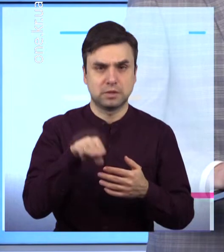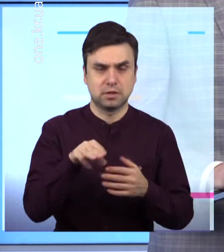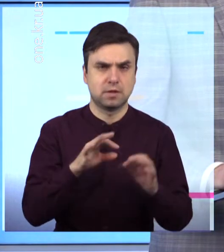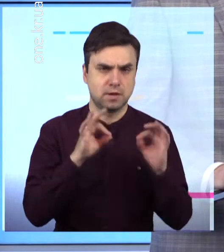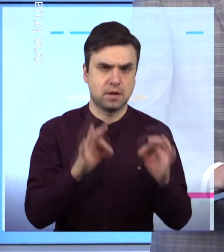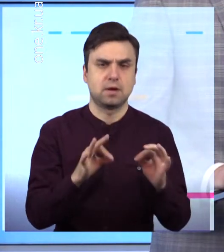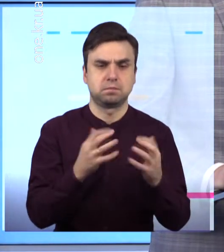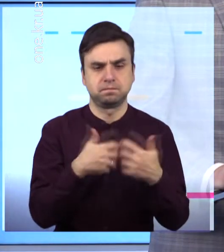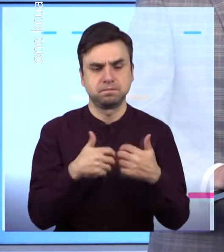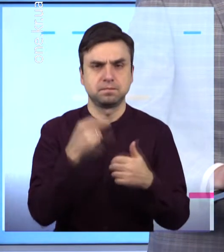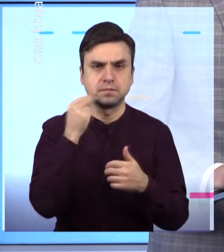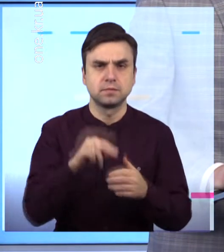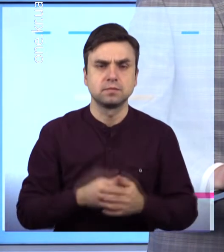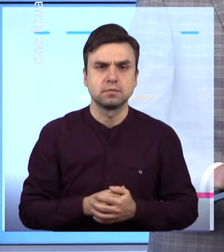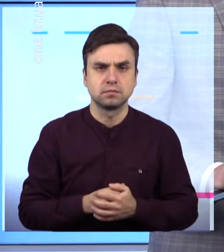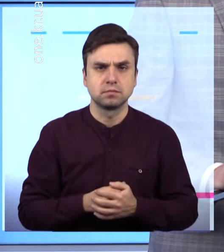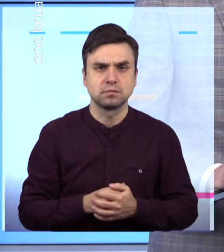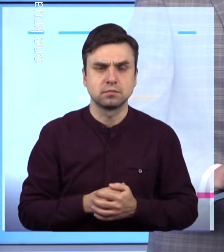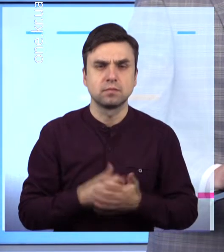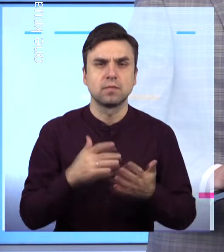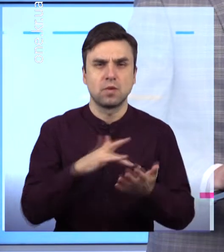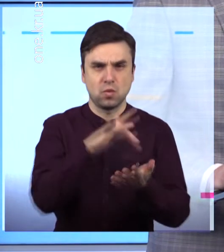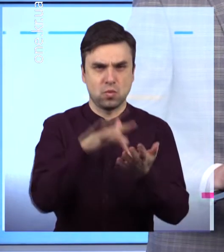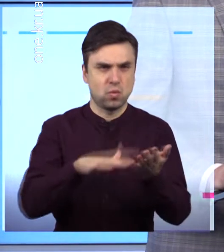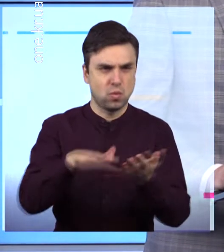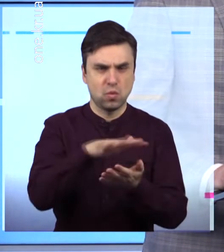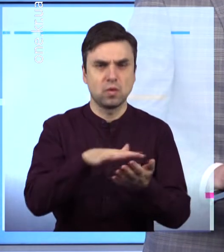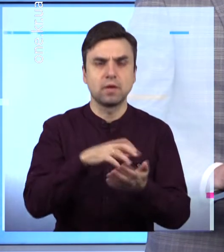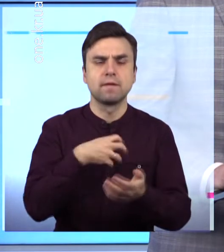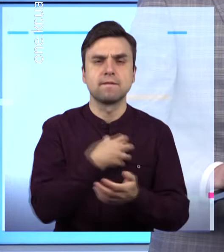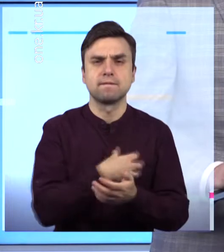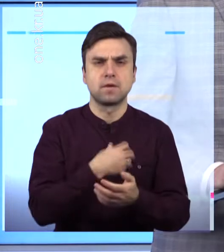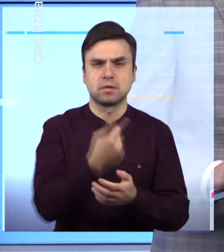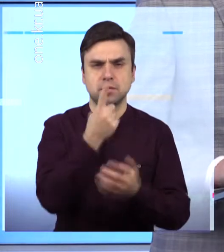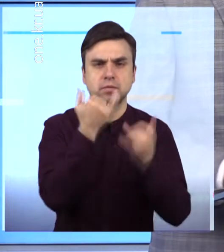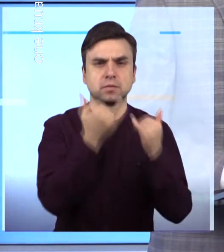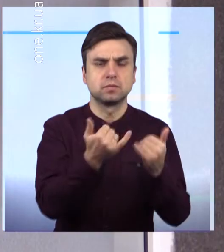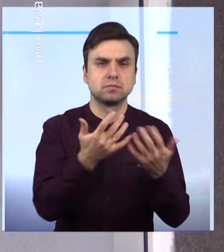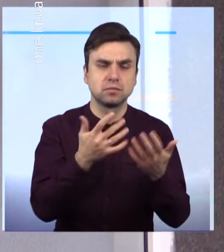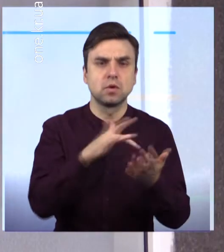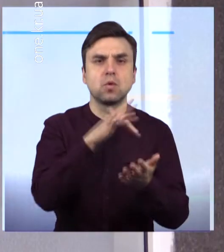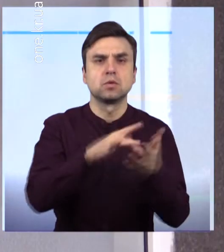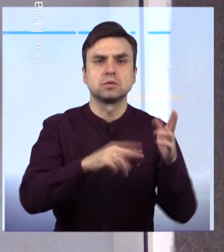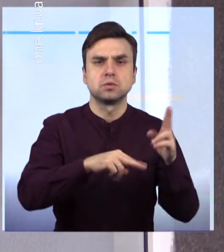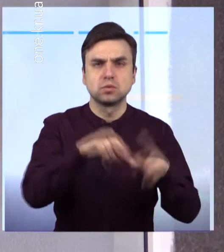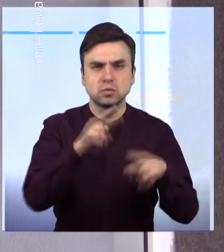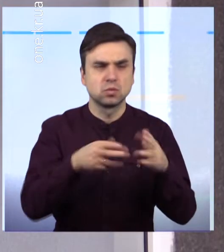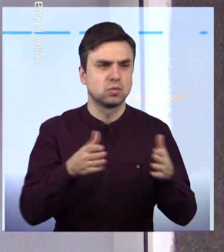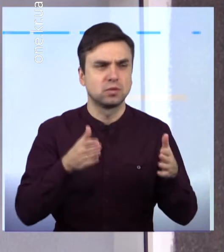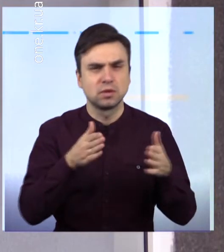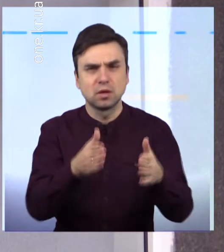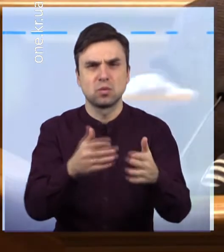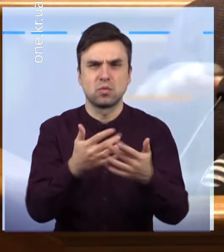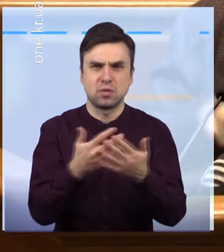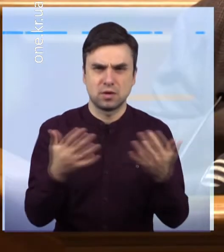важливих напрямків життя міста є підтримка та подальше оновлення інфраструктури Кривого Рогу На ці потреби планують витратити трохи